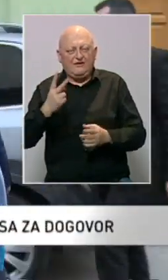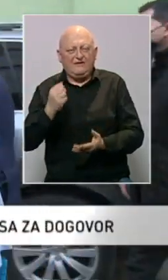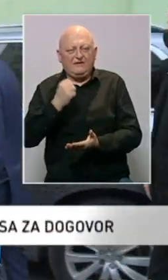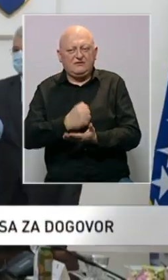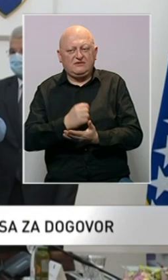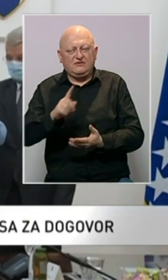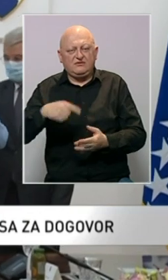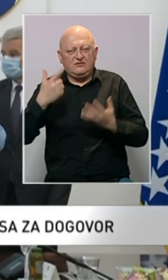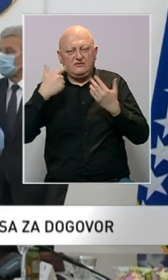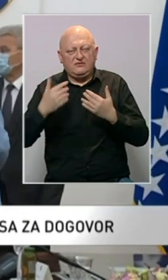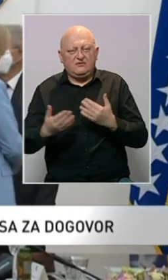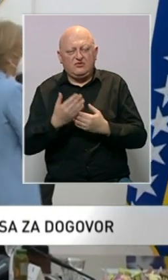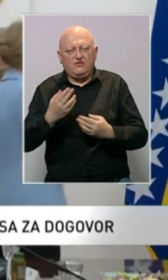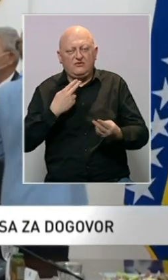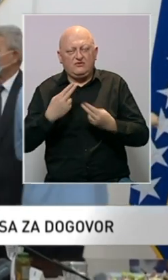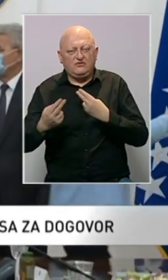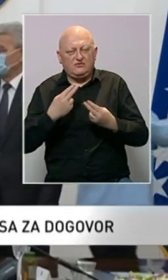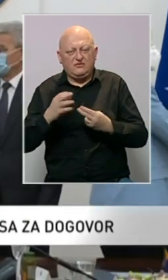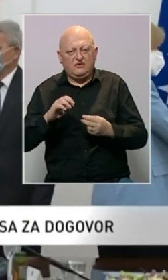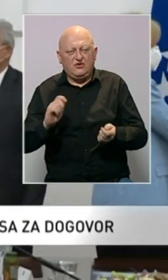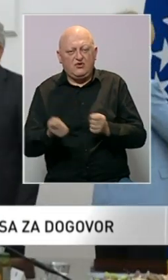Zana Džubur